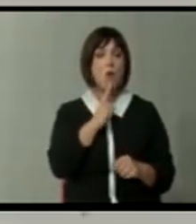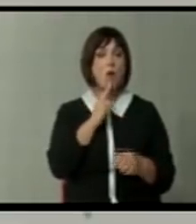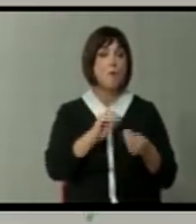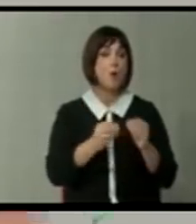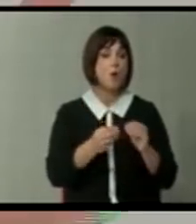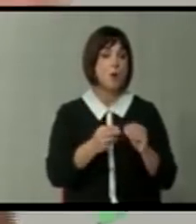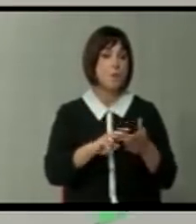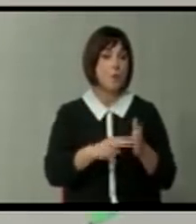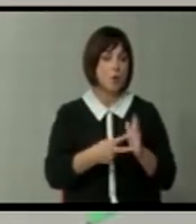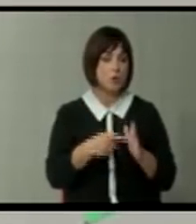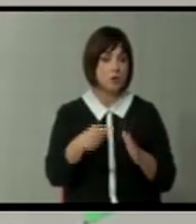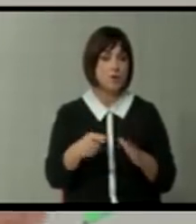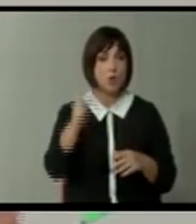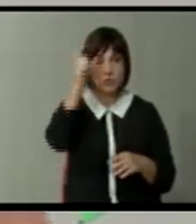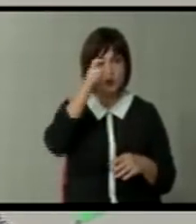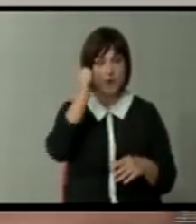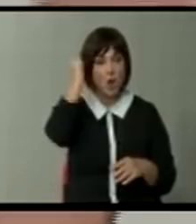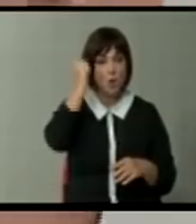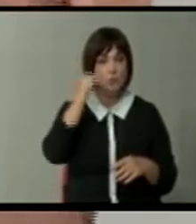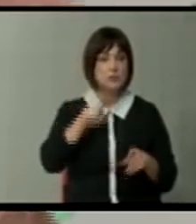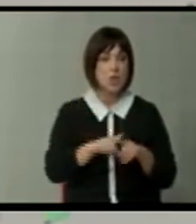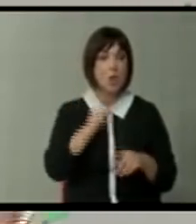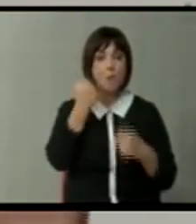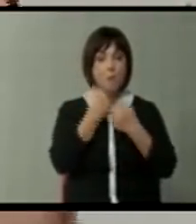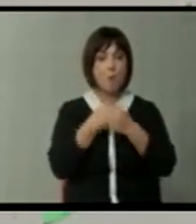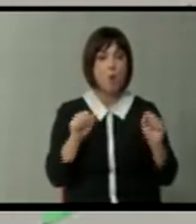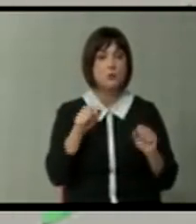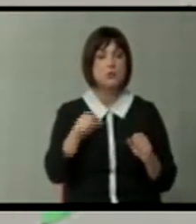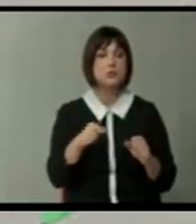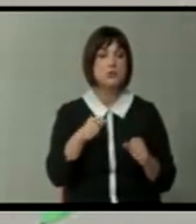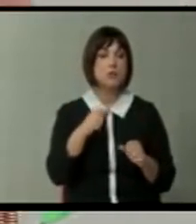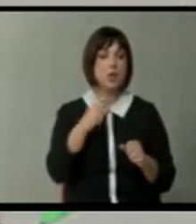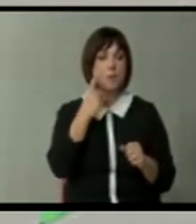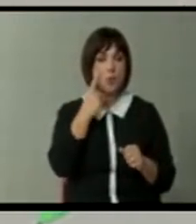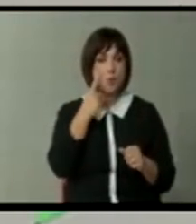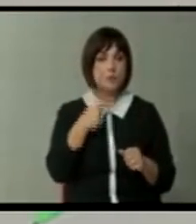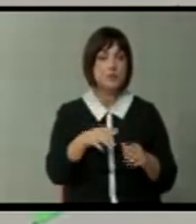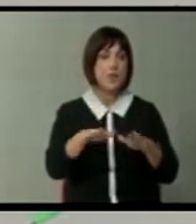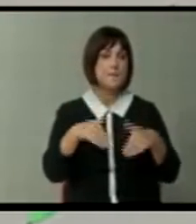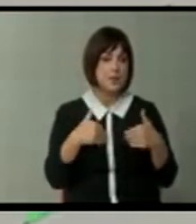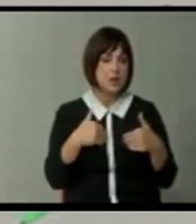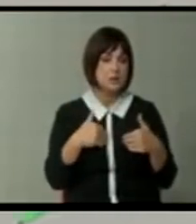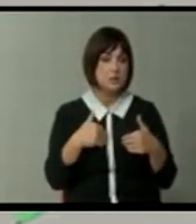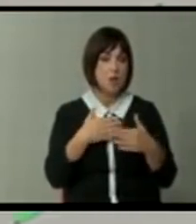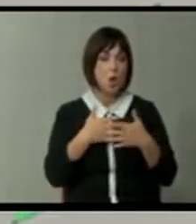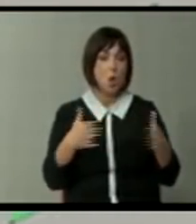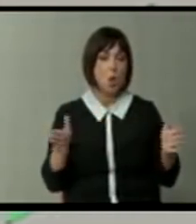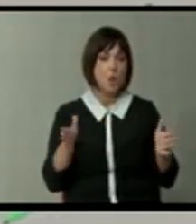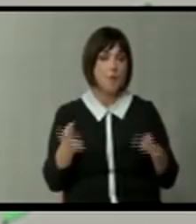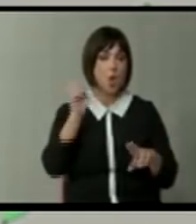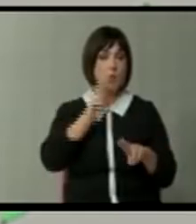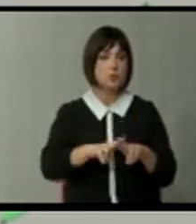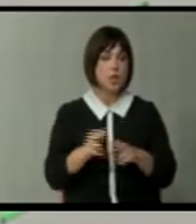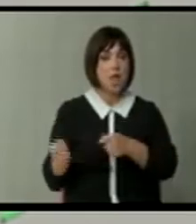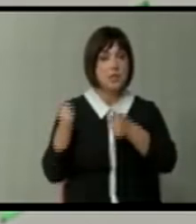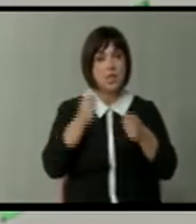политичка структура во Србија и Косово, па и во Босна, ќе се осуди да преземе големи одлуги